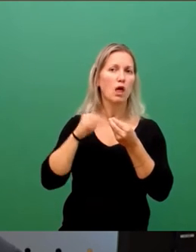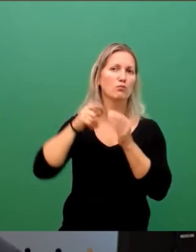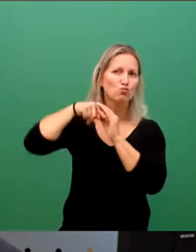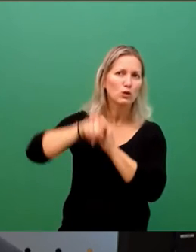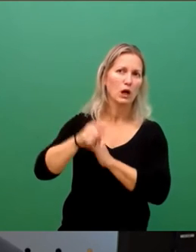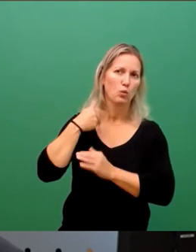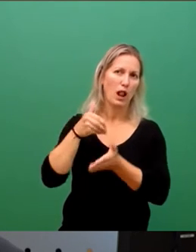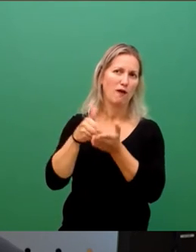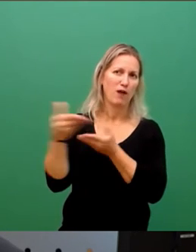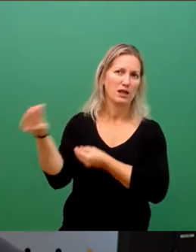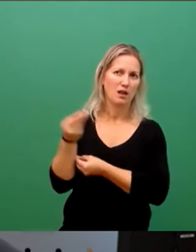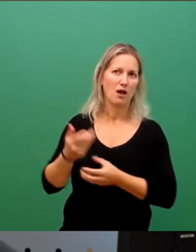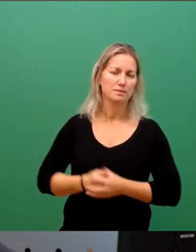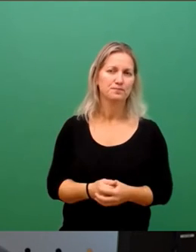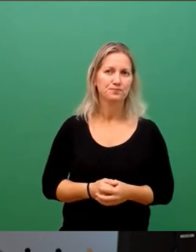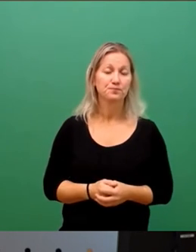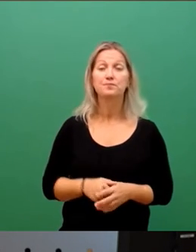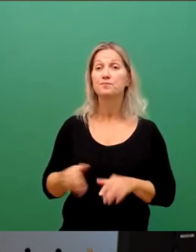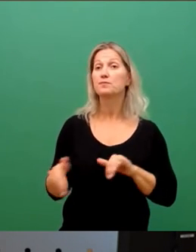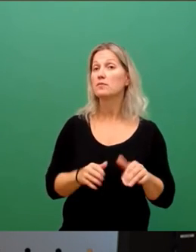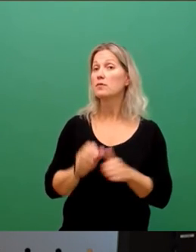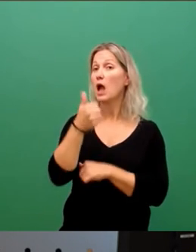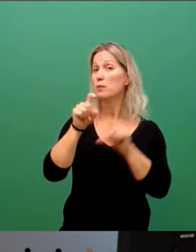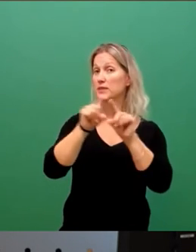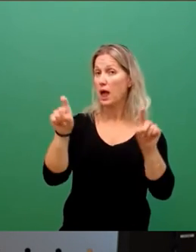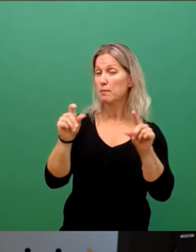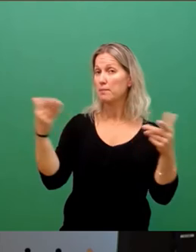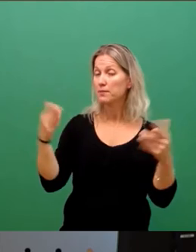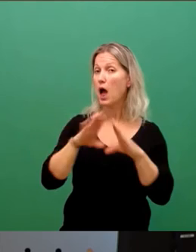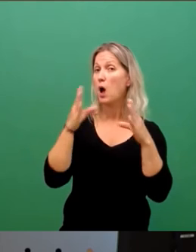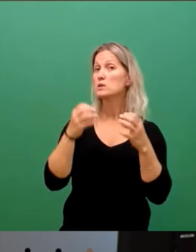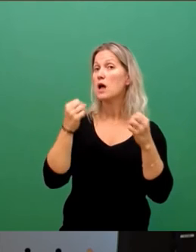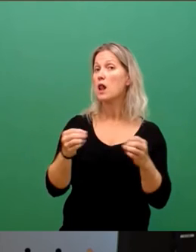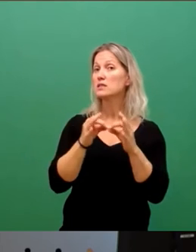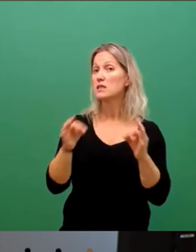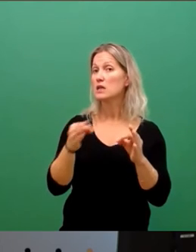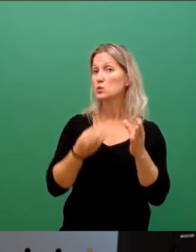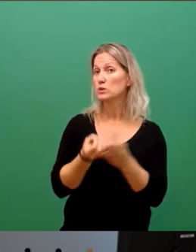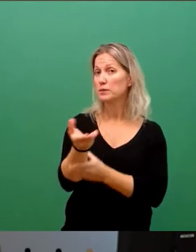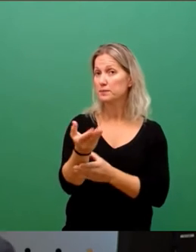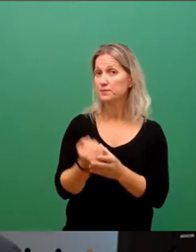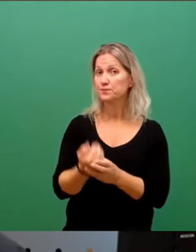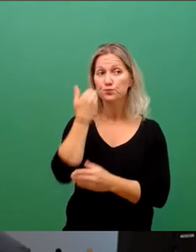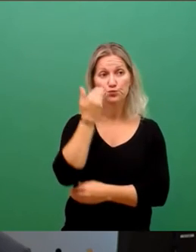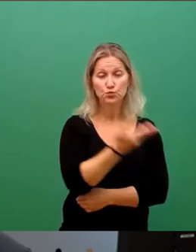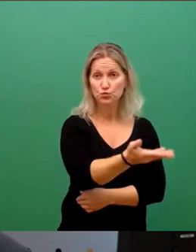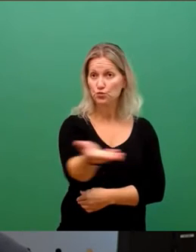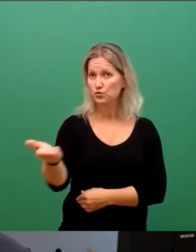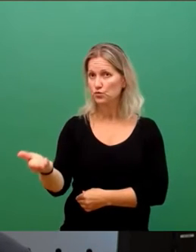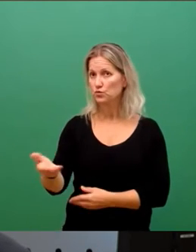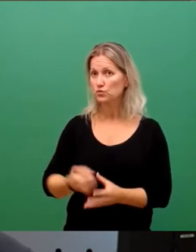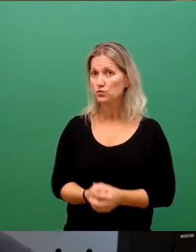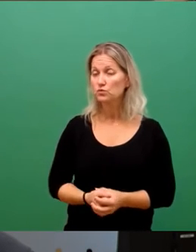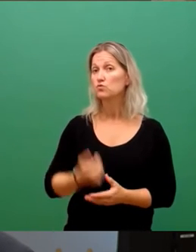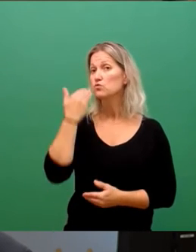Ich möchte jetzt zum Thema, zum Hauptthema kommen, nämlich der Einbringung der Haushaltssatzung. Sehr geehrte Stadträtinnen und Stadträte, sehr geehrte